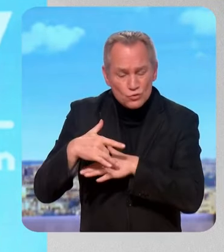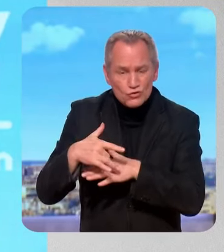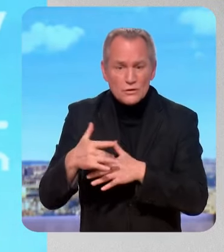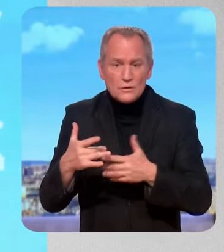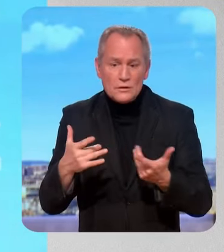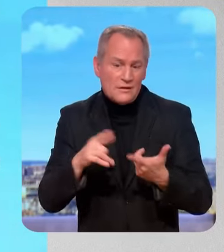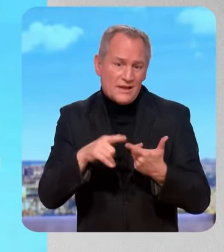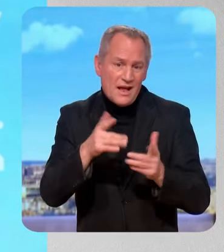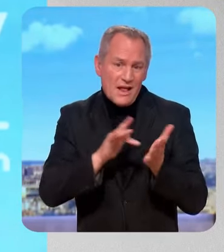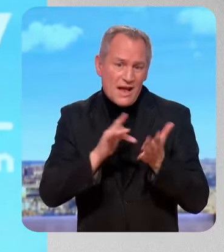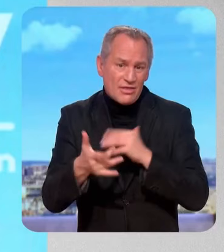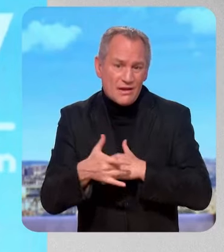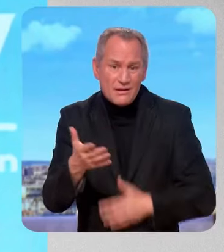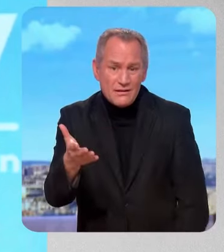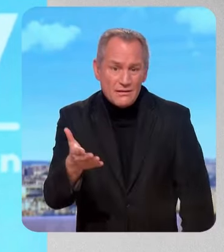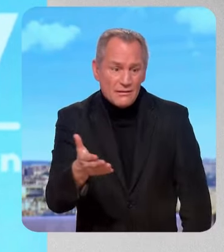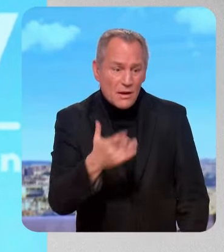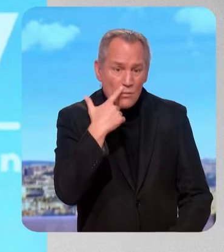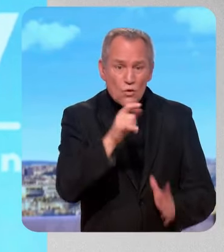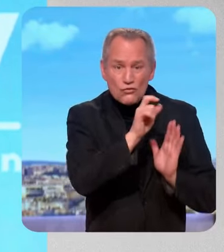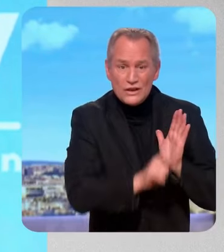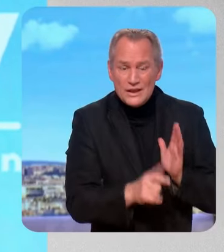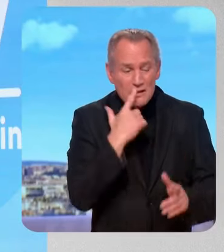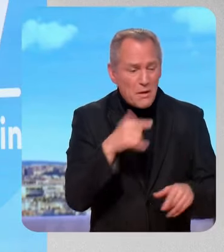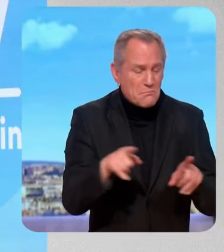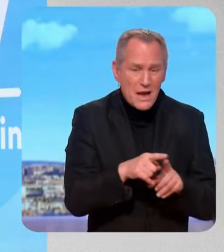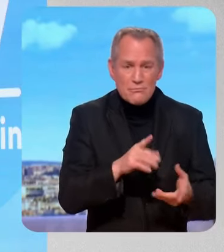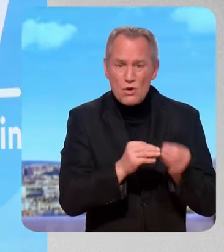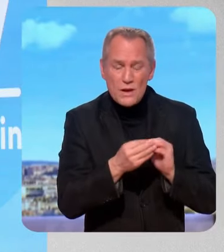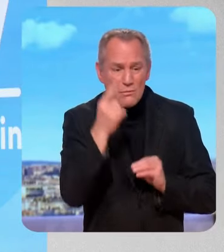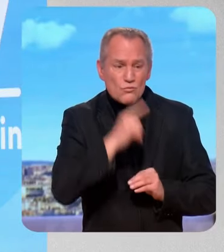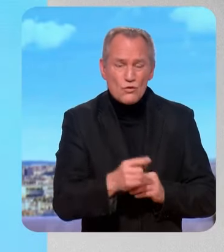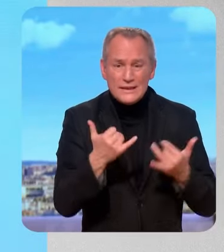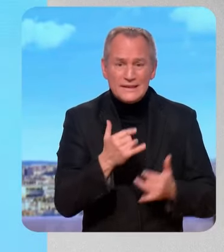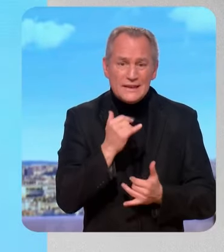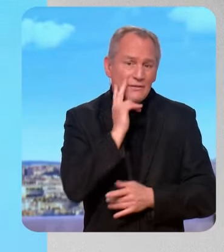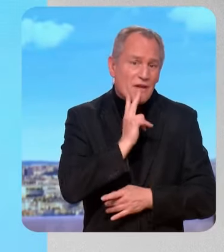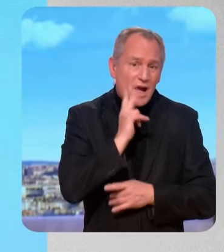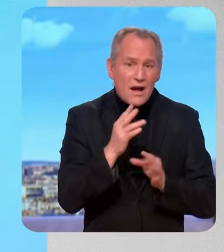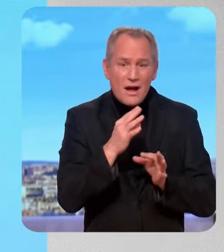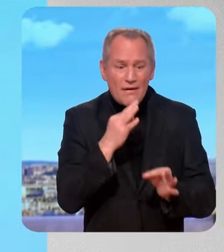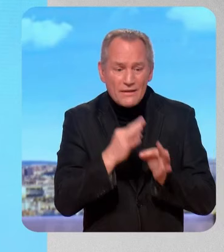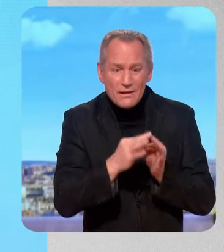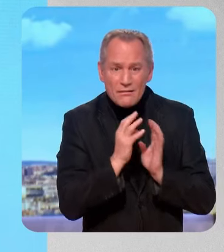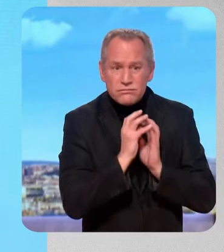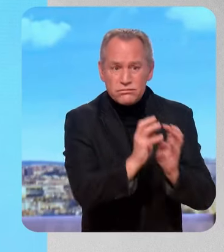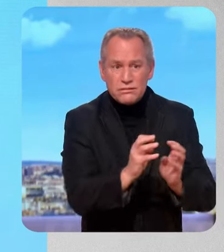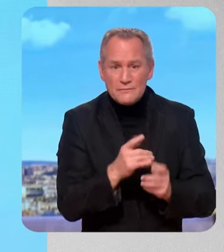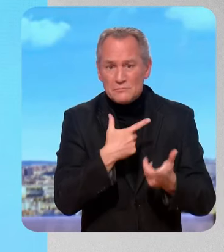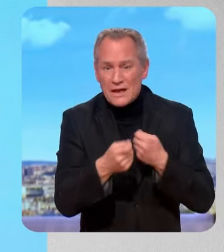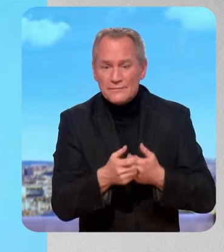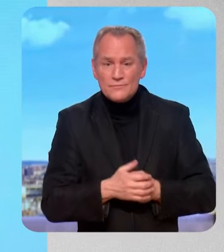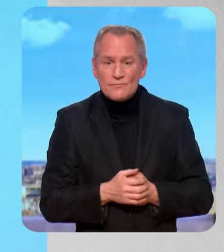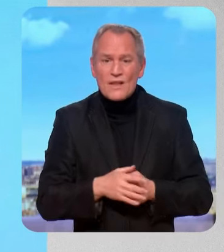il le fait avec le Chili c'est la même pour notre viticulture. Est-ce que ces annonces se font au détriment de l'environnement ? Je pense notamment aux